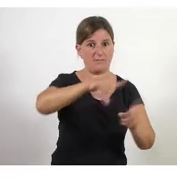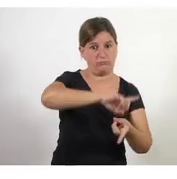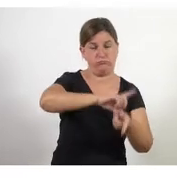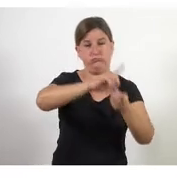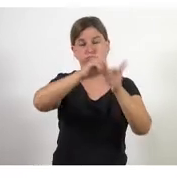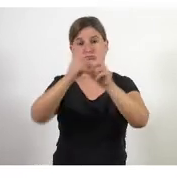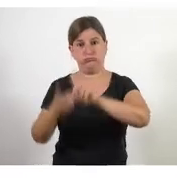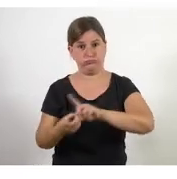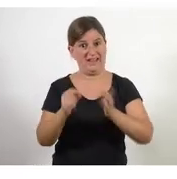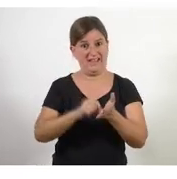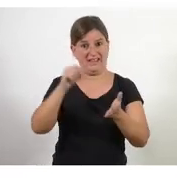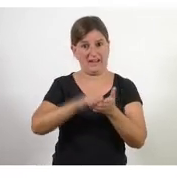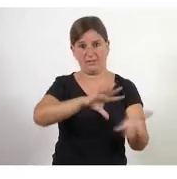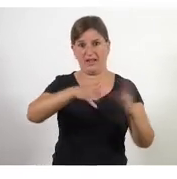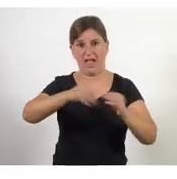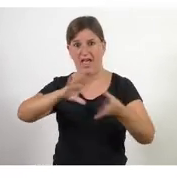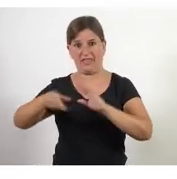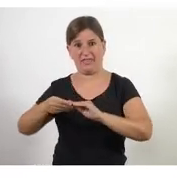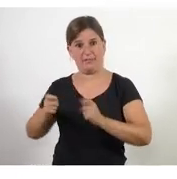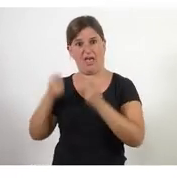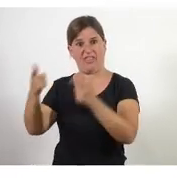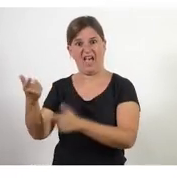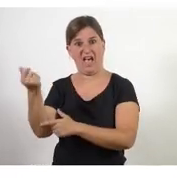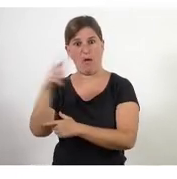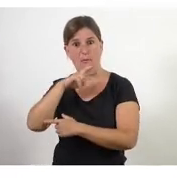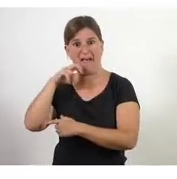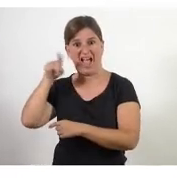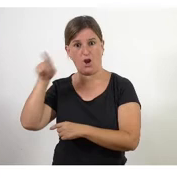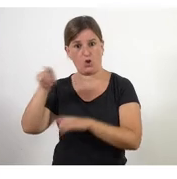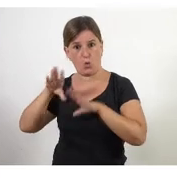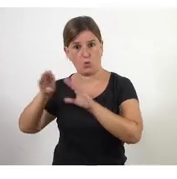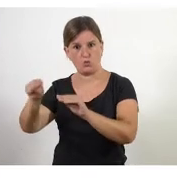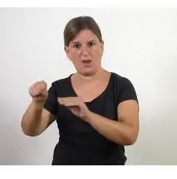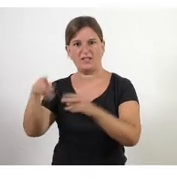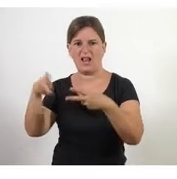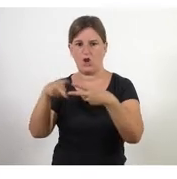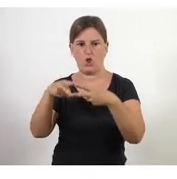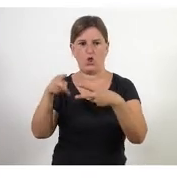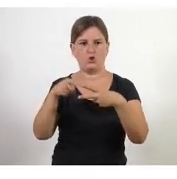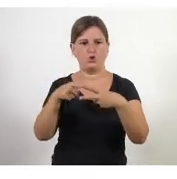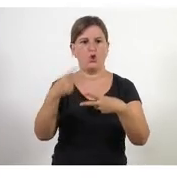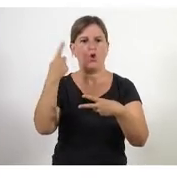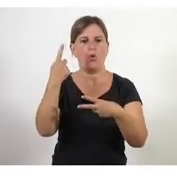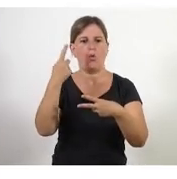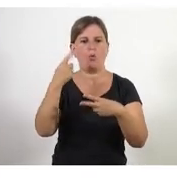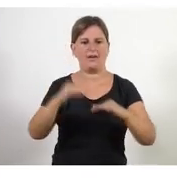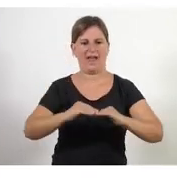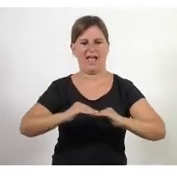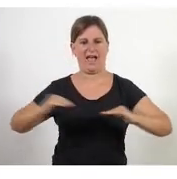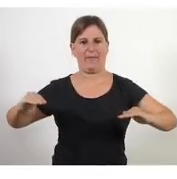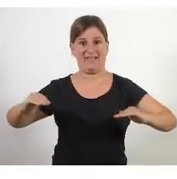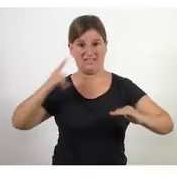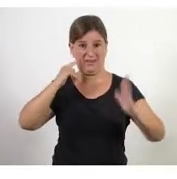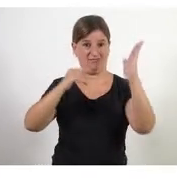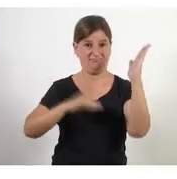usuaris i a les usuaris té dues dimensions la part de baix és la dimensió operativa és allò que fem operativament és